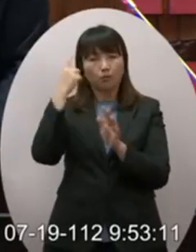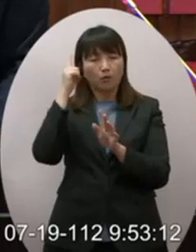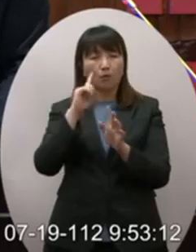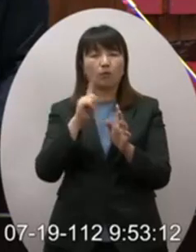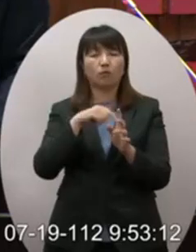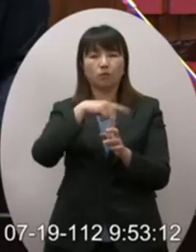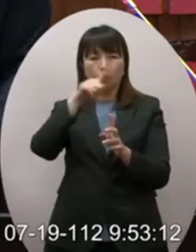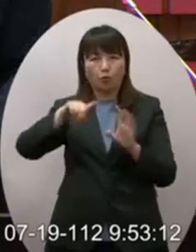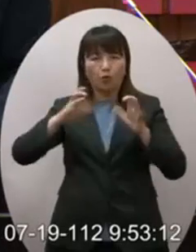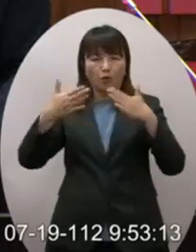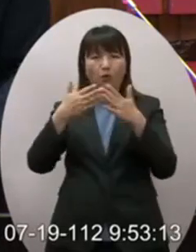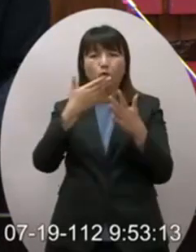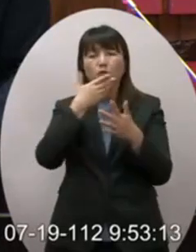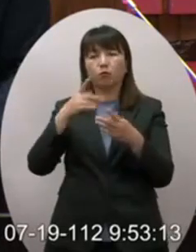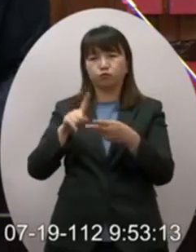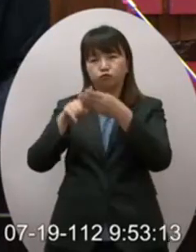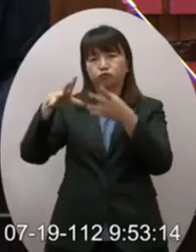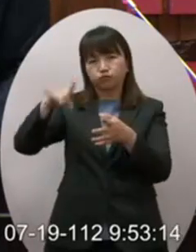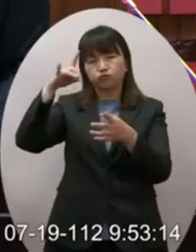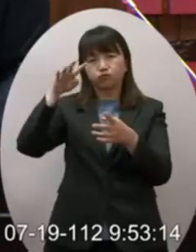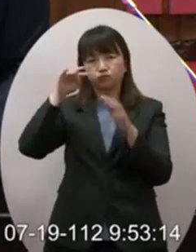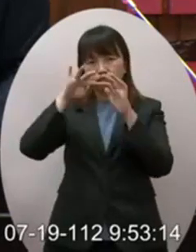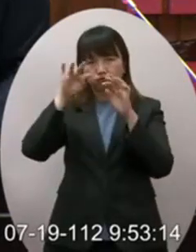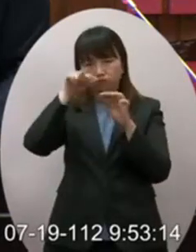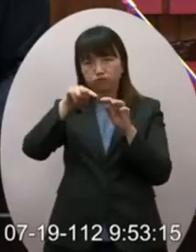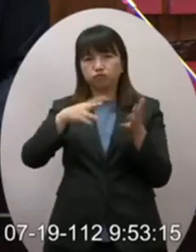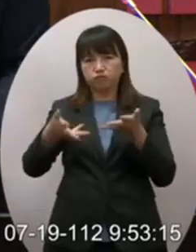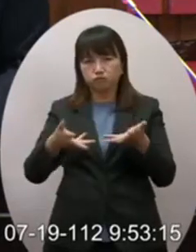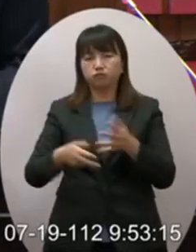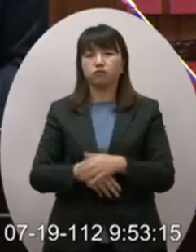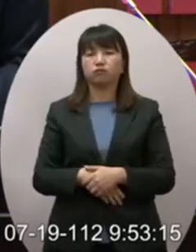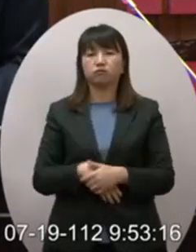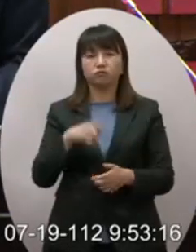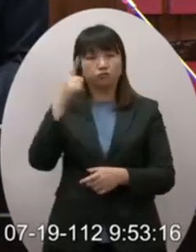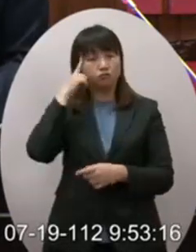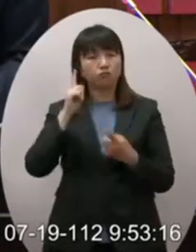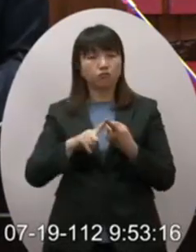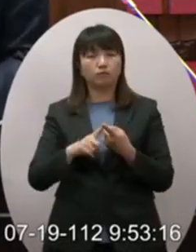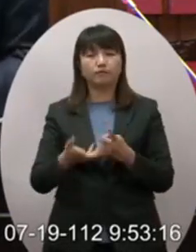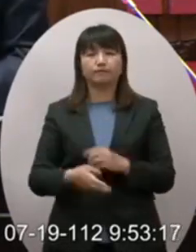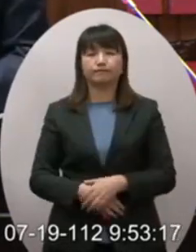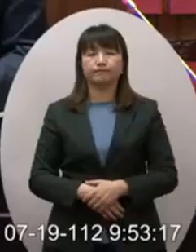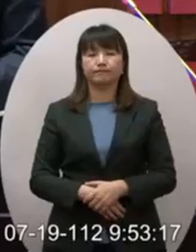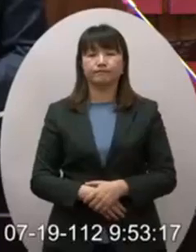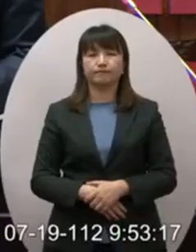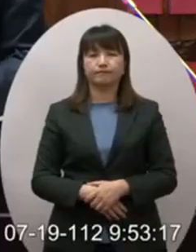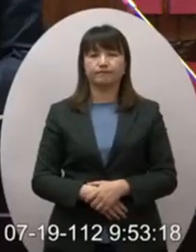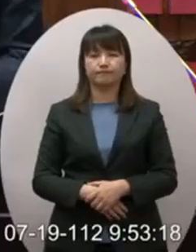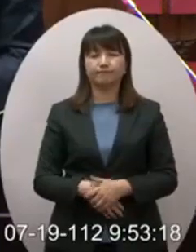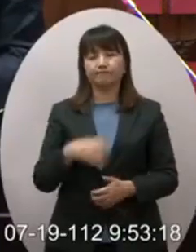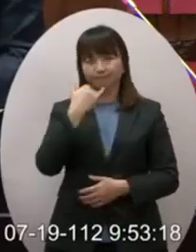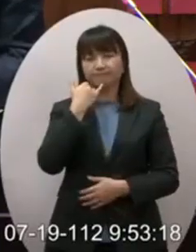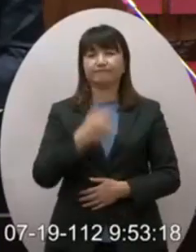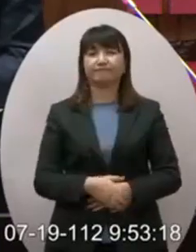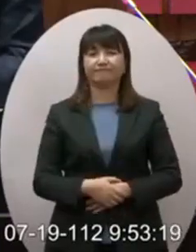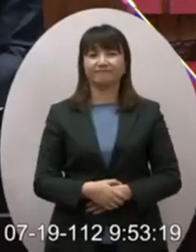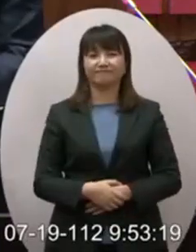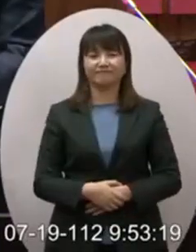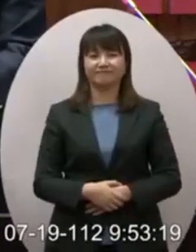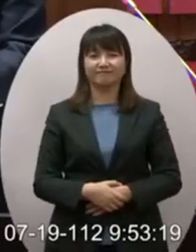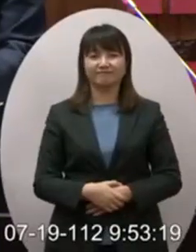人家都是從國家利益在看事情對不對我們也是從我可以講話了嗎好可以